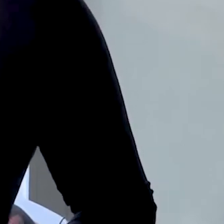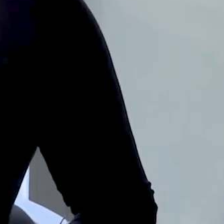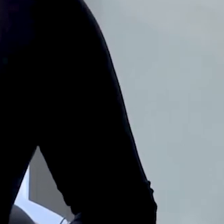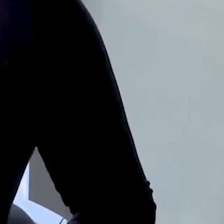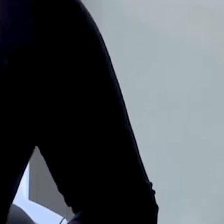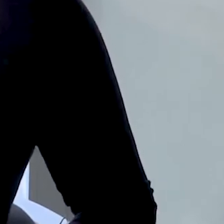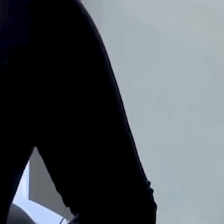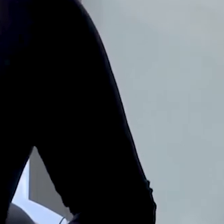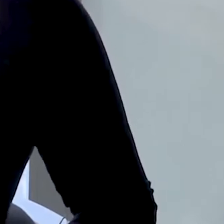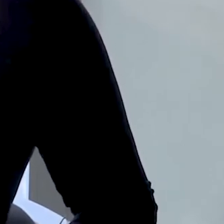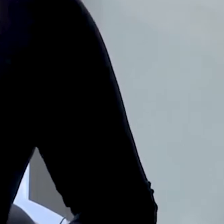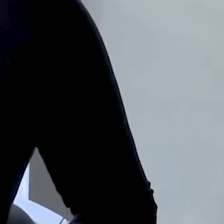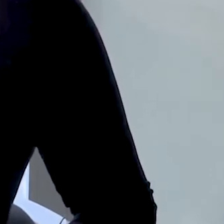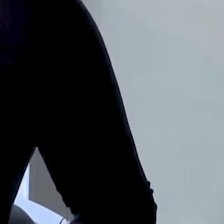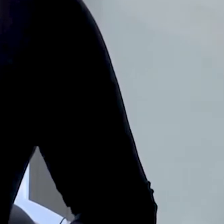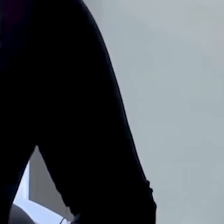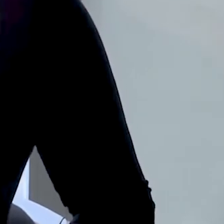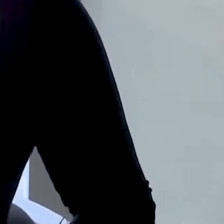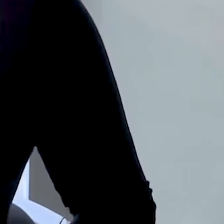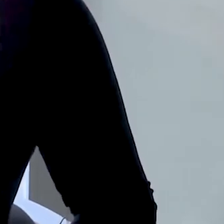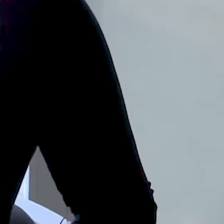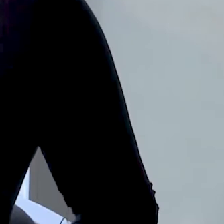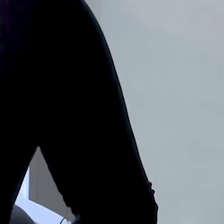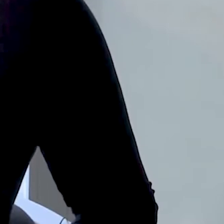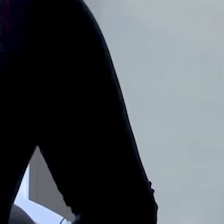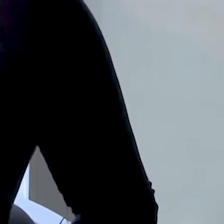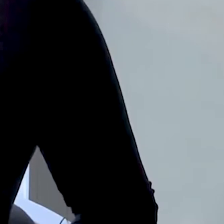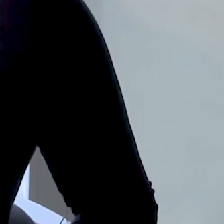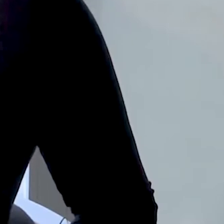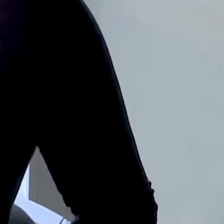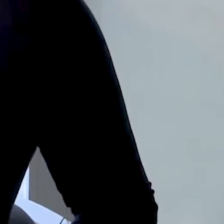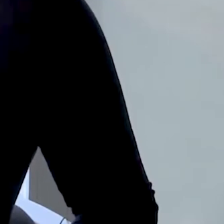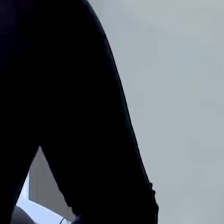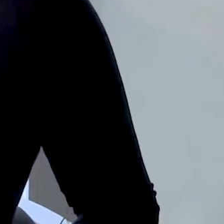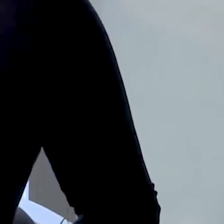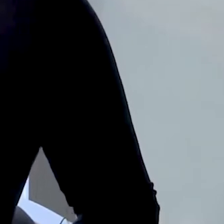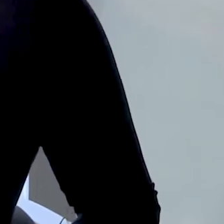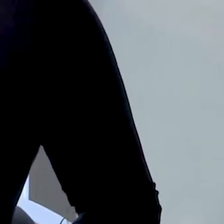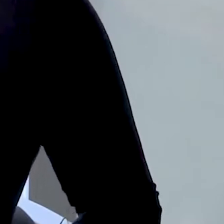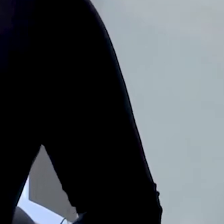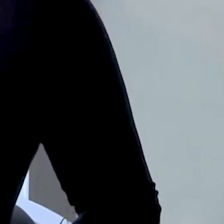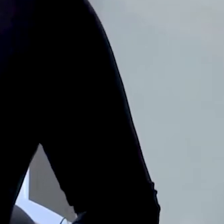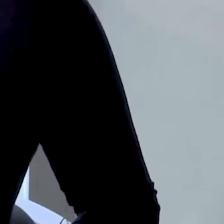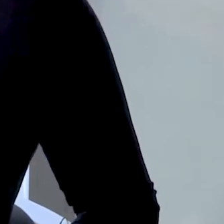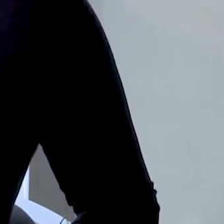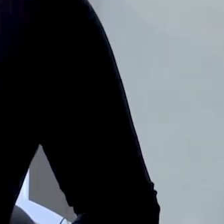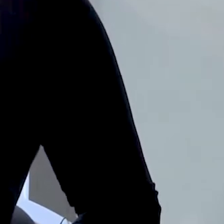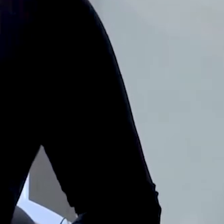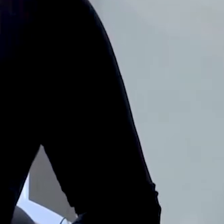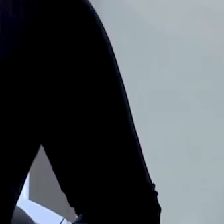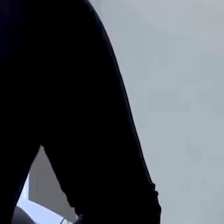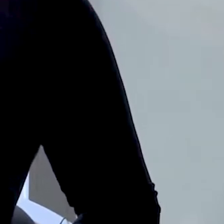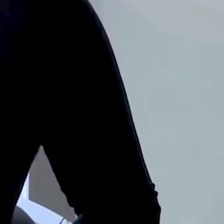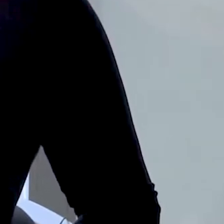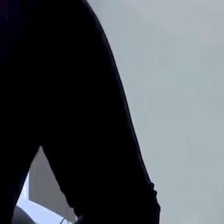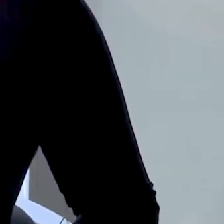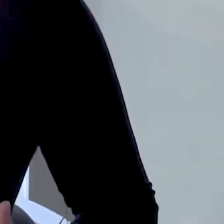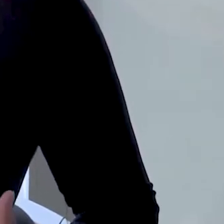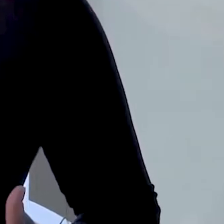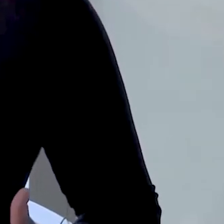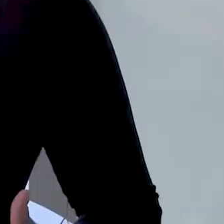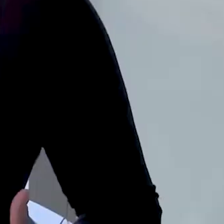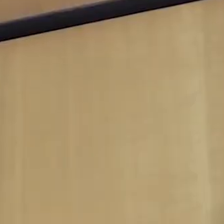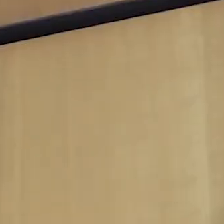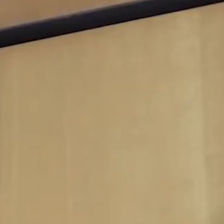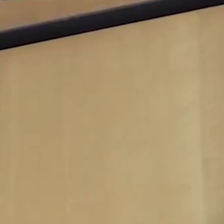personal en quant a qüestionaments de gènere. Estic pensant en termes no binaris, però també com a categoria de dona.